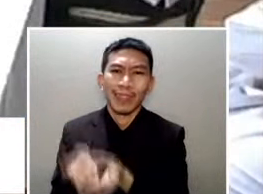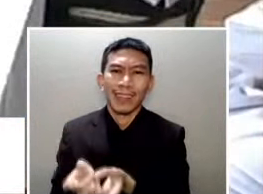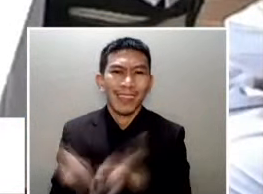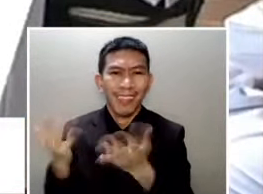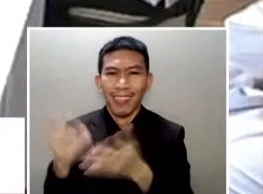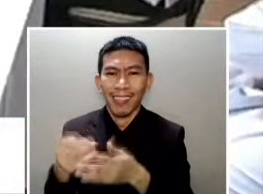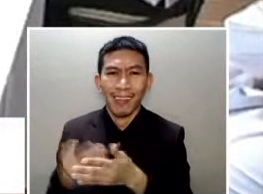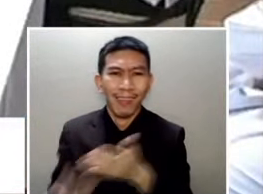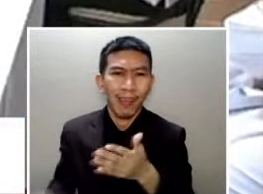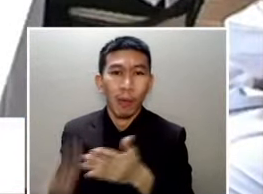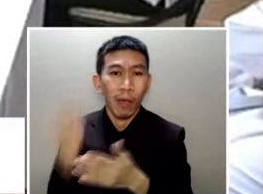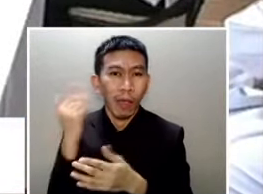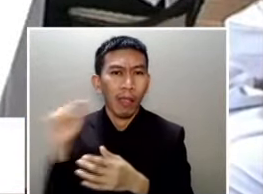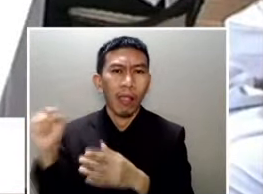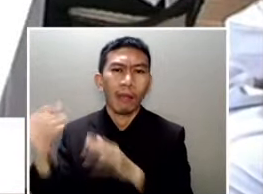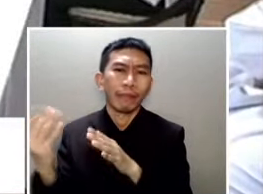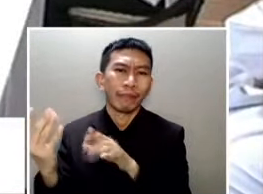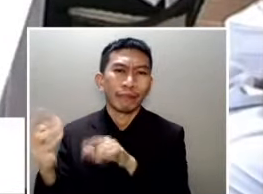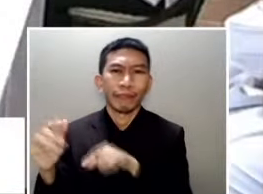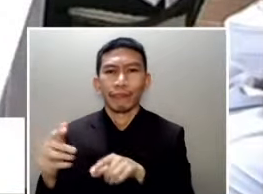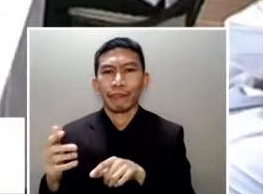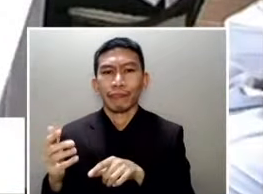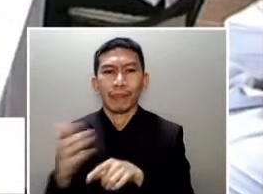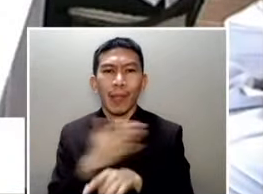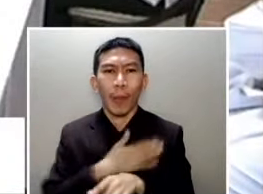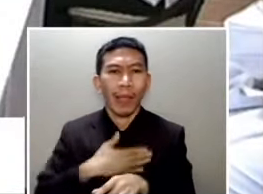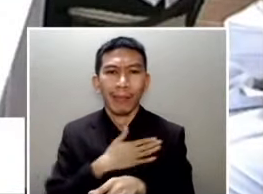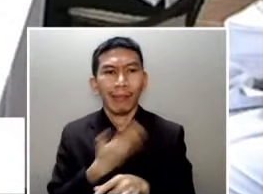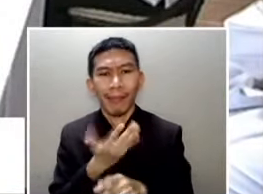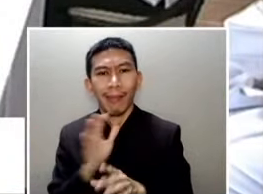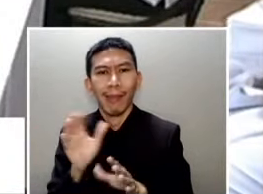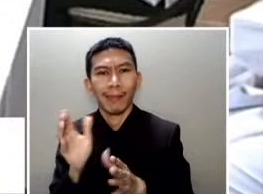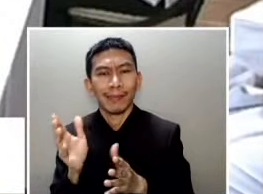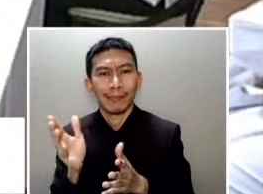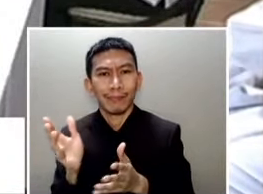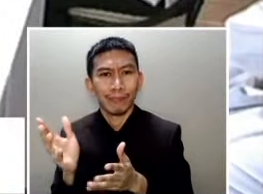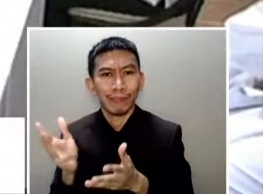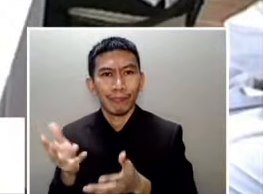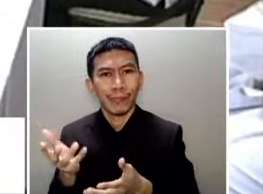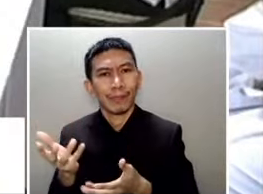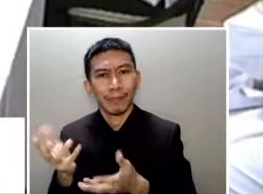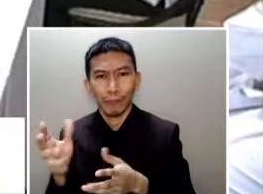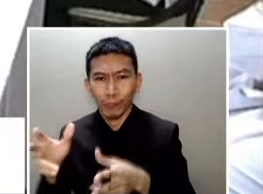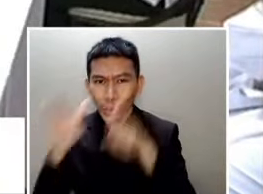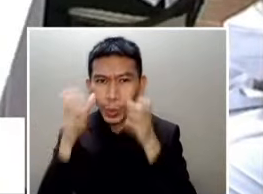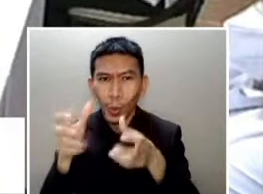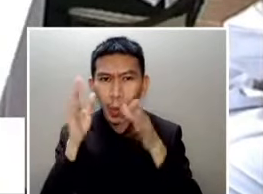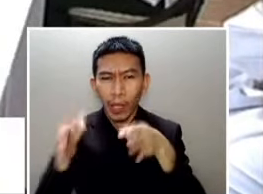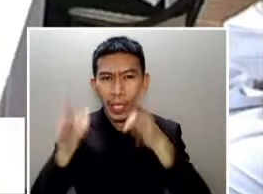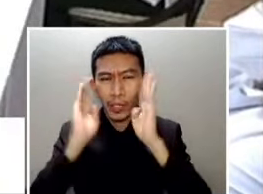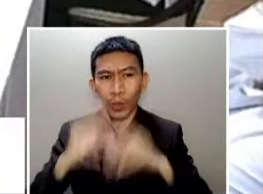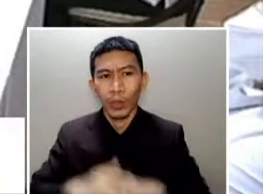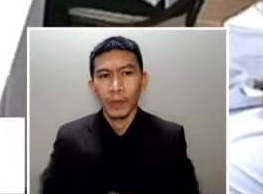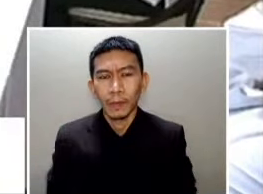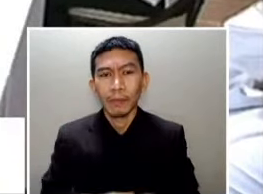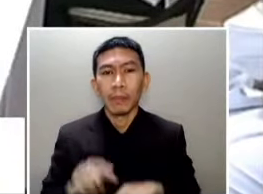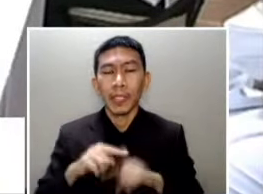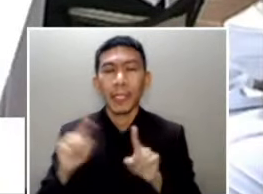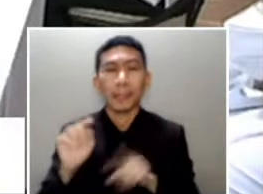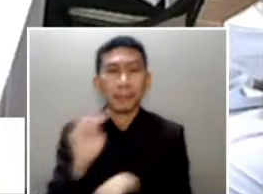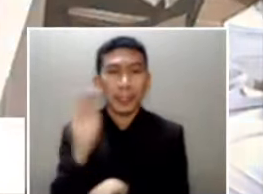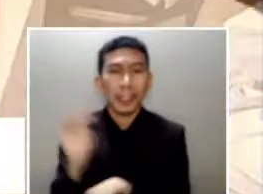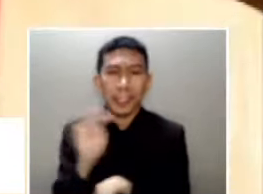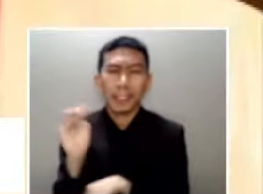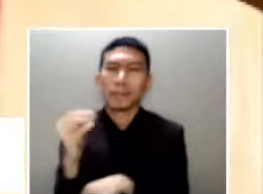because they want to be heard gayon man ayon sa Pangulo tatalakayan pa rin sa pulong sa lunes ang issue sa West